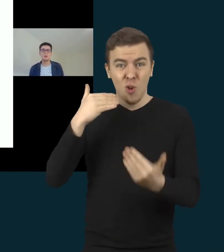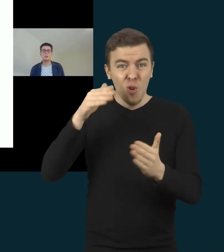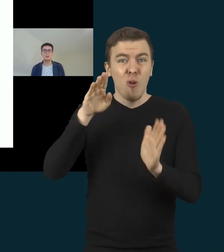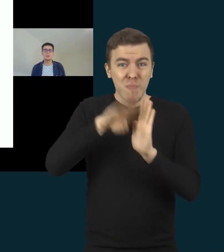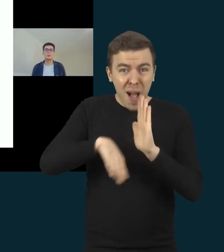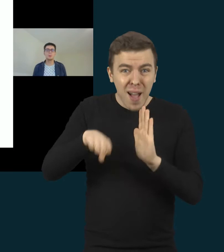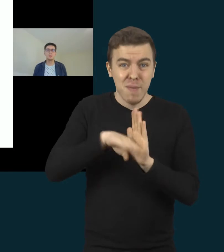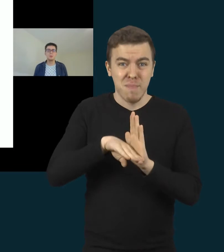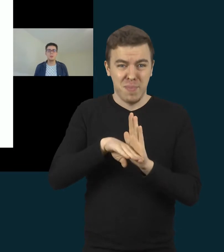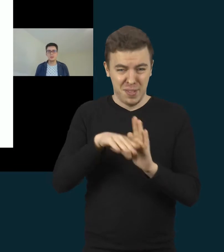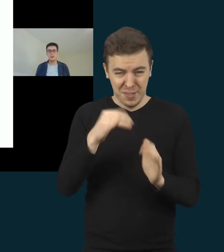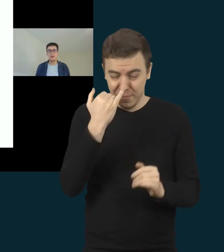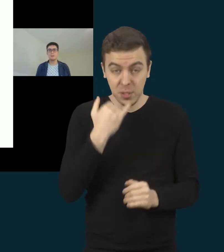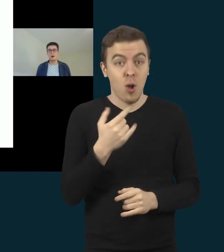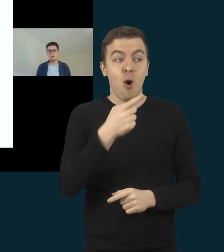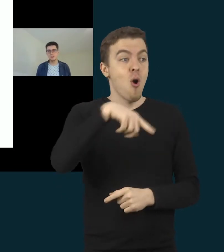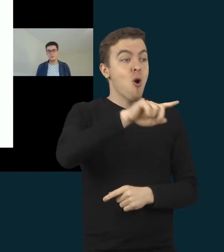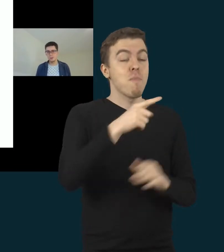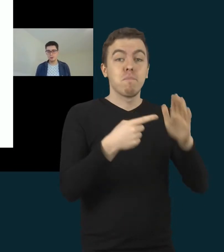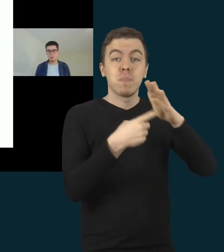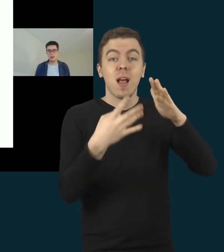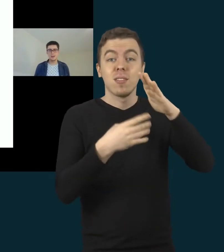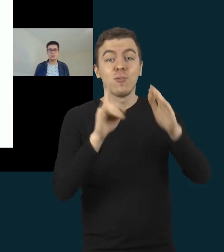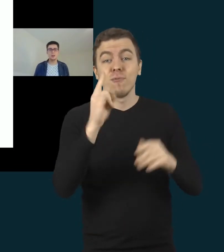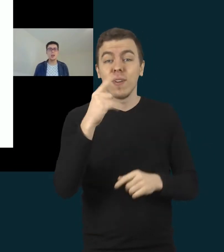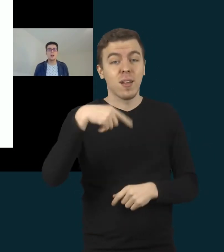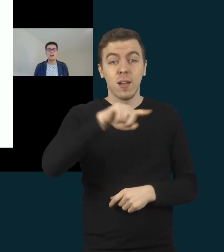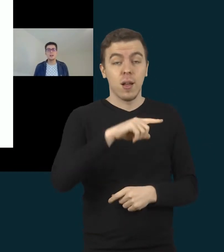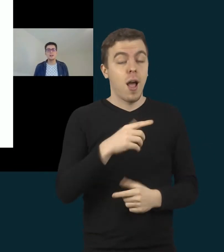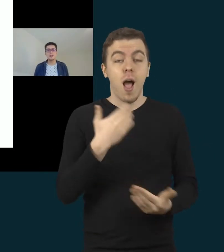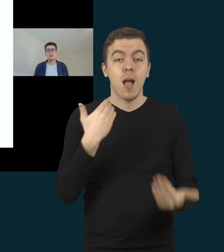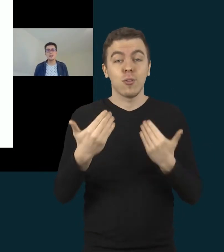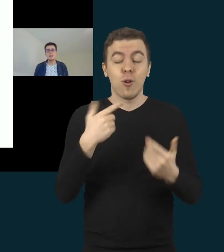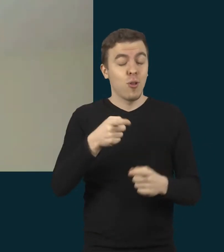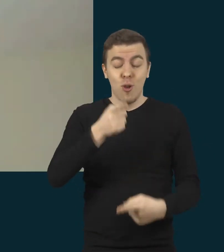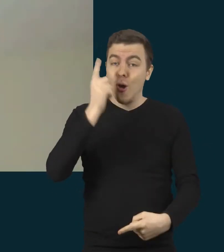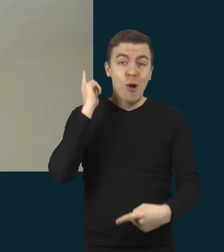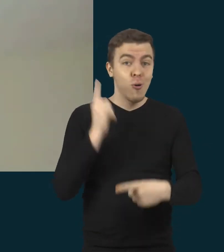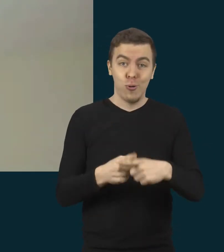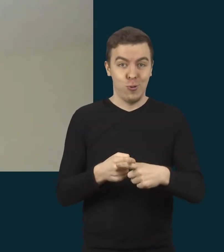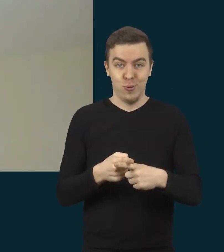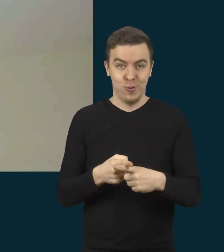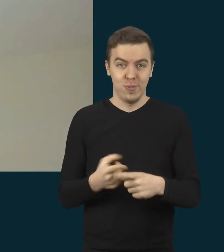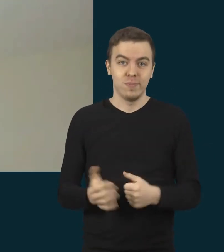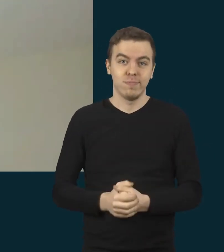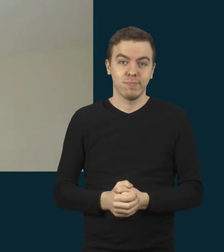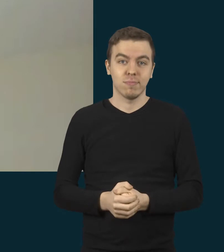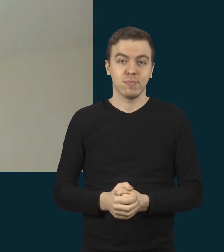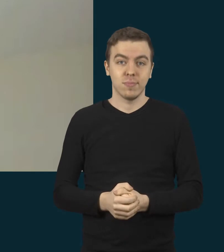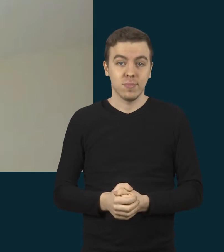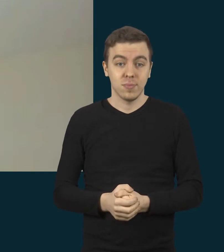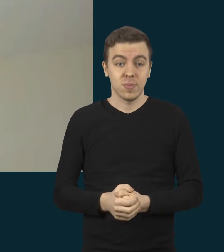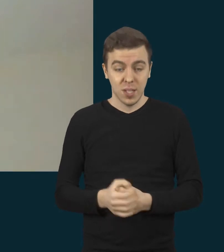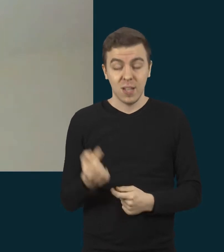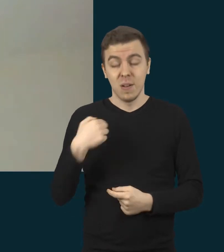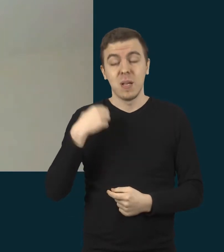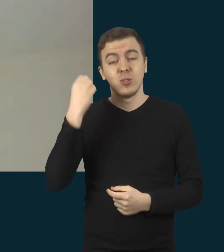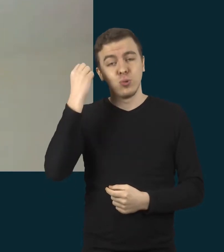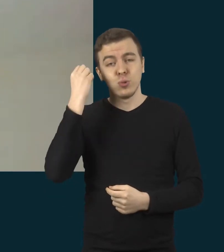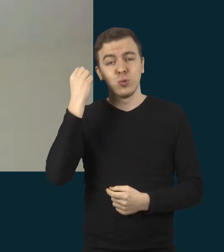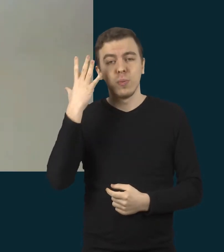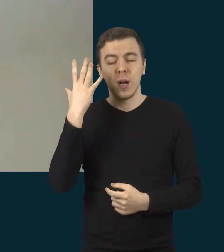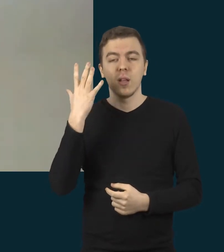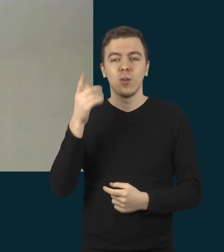pradinukams tai buvo misijai neįmanoma, bent jau pradžiai. Na ir taip pat mes supratome, jog iššūkių yra tiesioginio